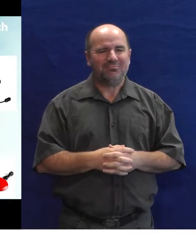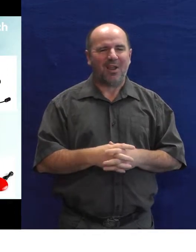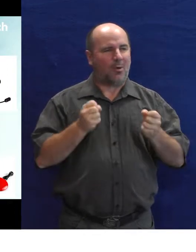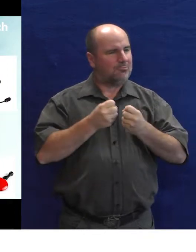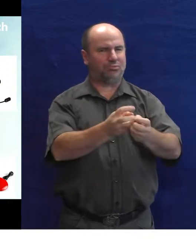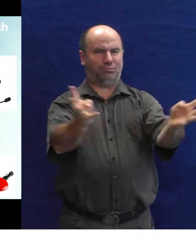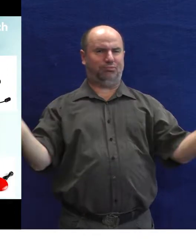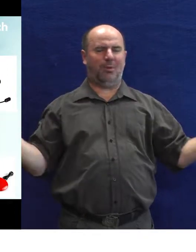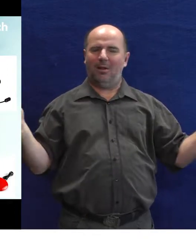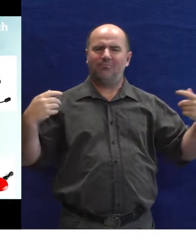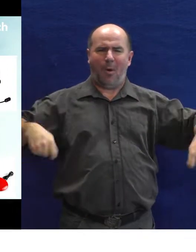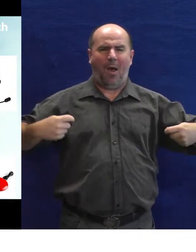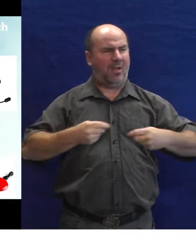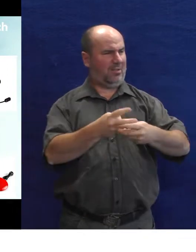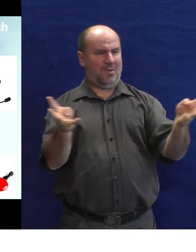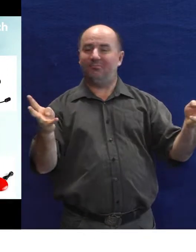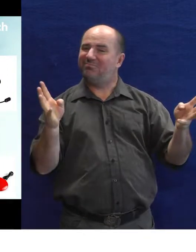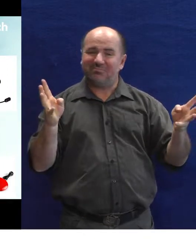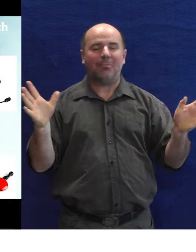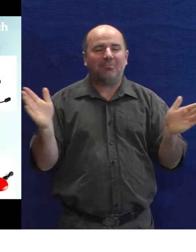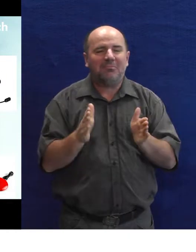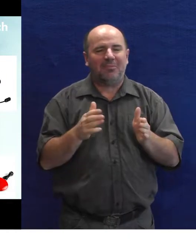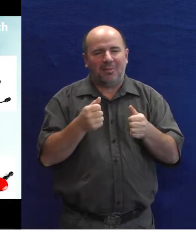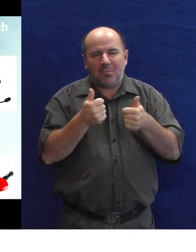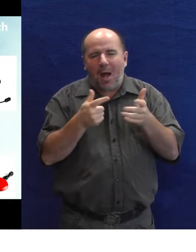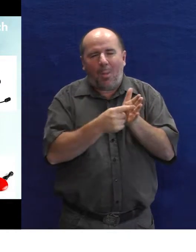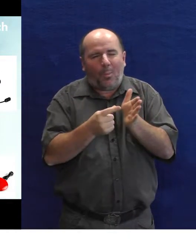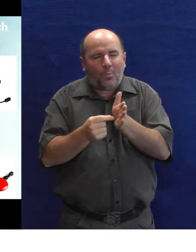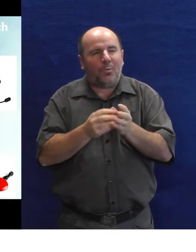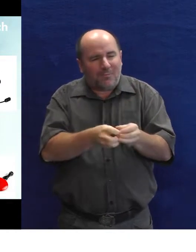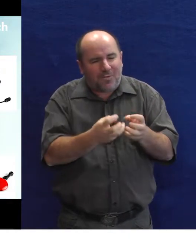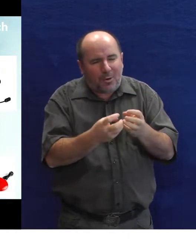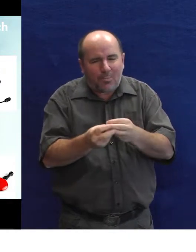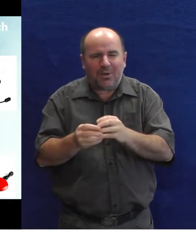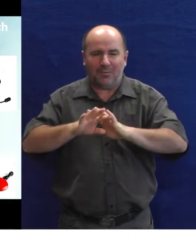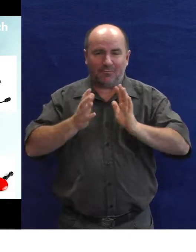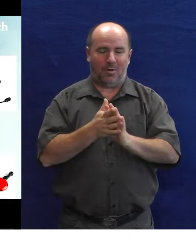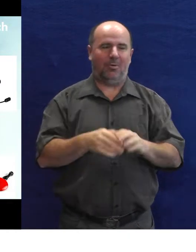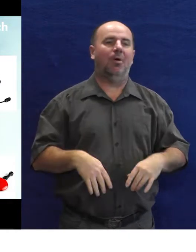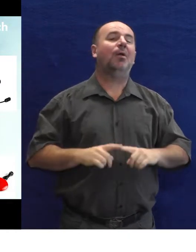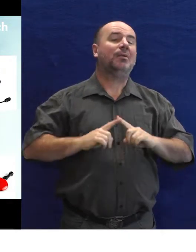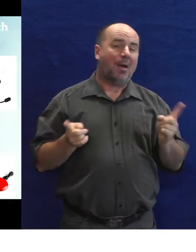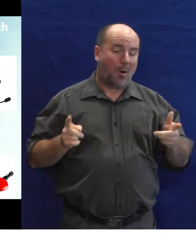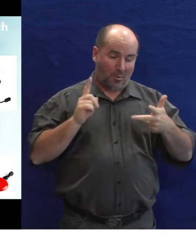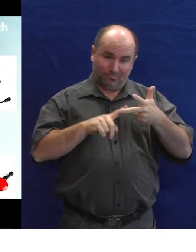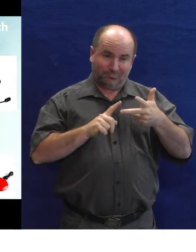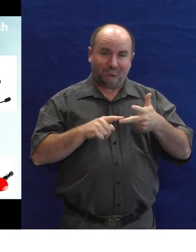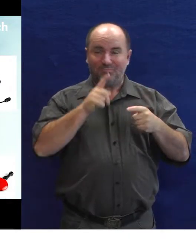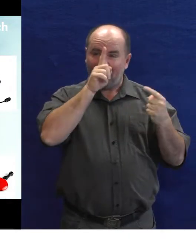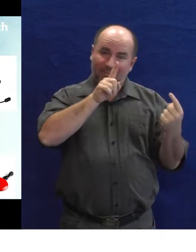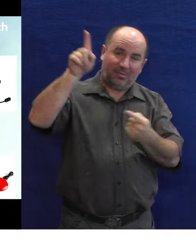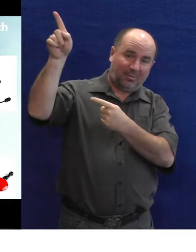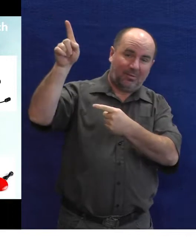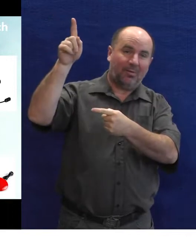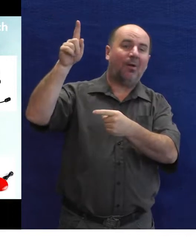klientela není tak široká, jak obecná populace. Takovým tím podvědomím on to stát nebo nadat se uhradí, takže